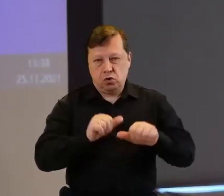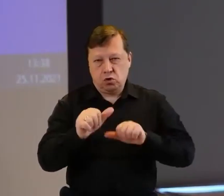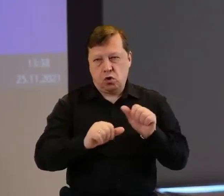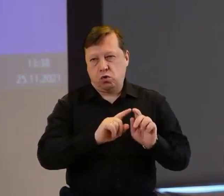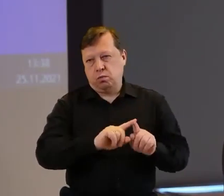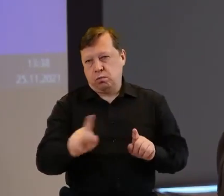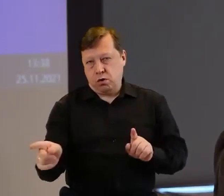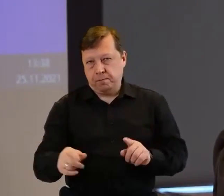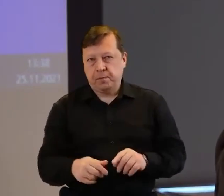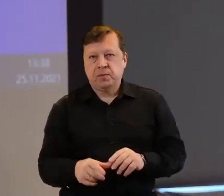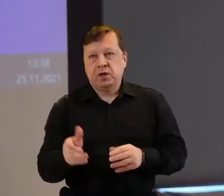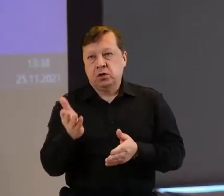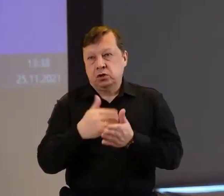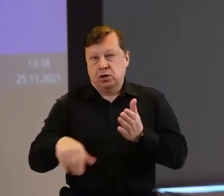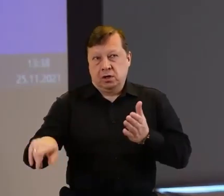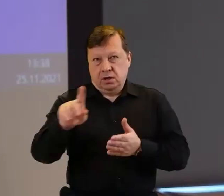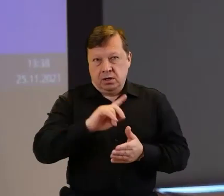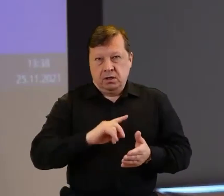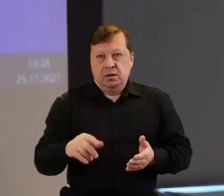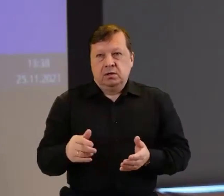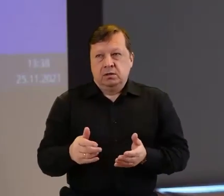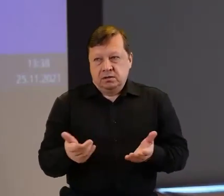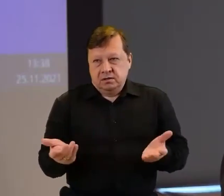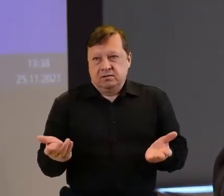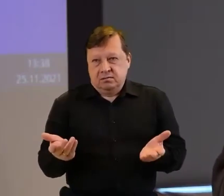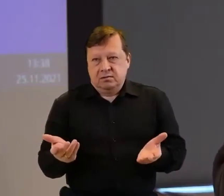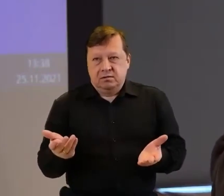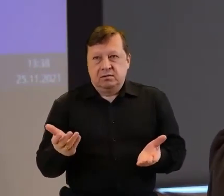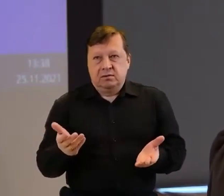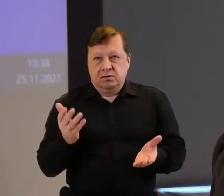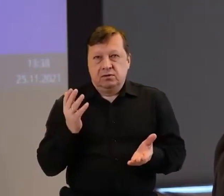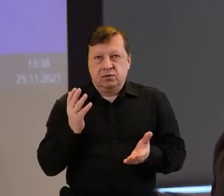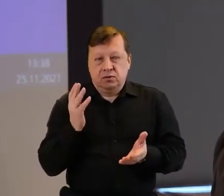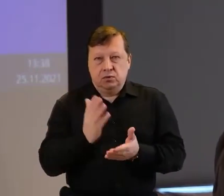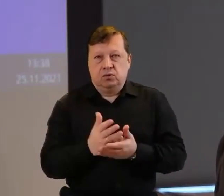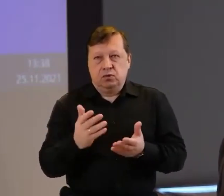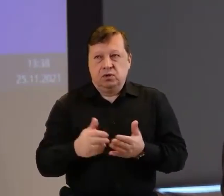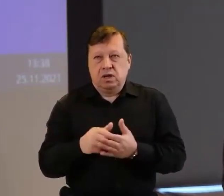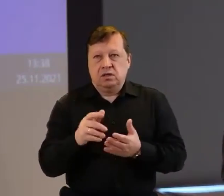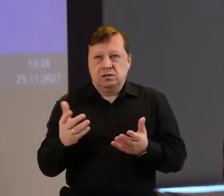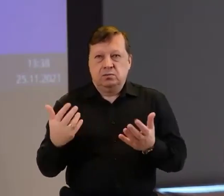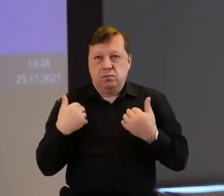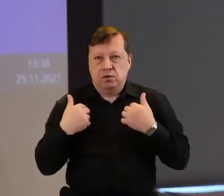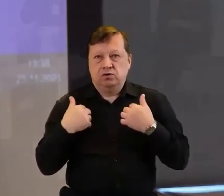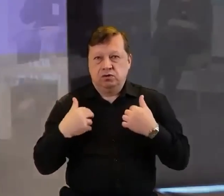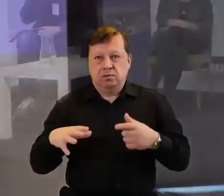część z nas spokojnie już na świecie hasała, kiedy dopiero to była nowinka.